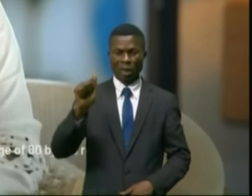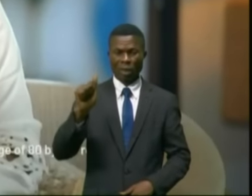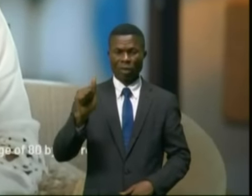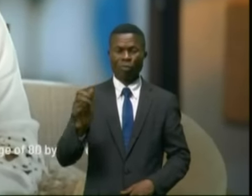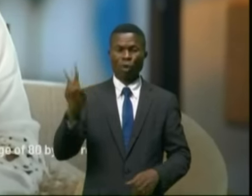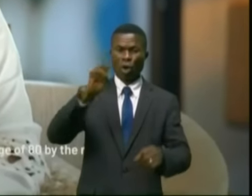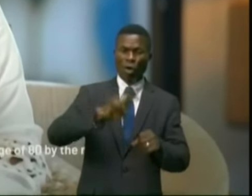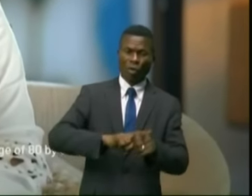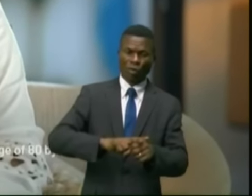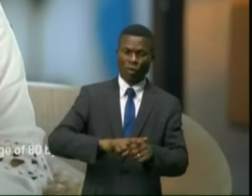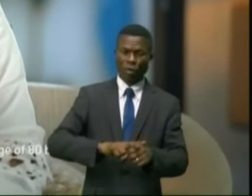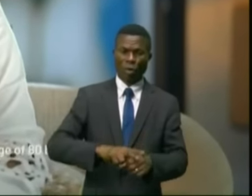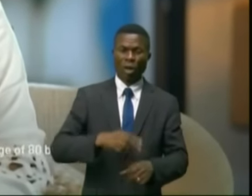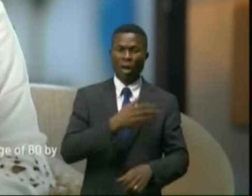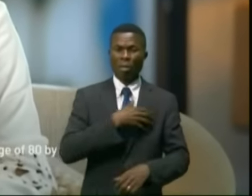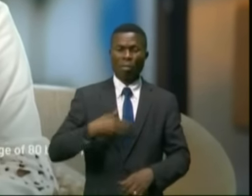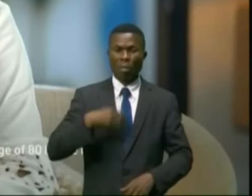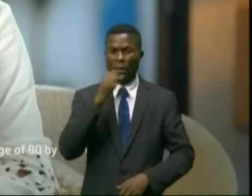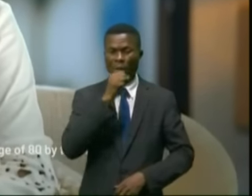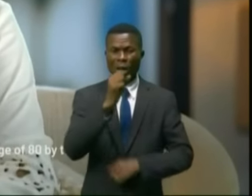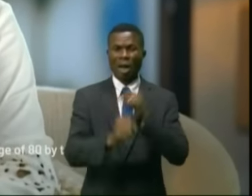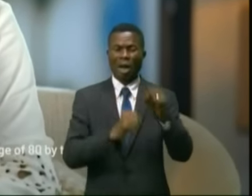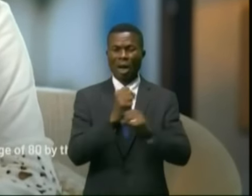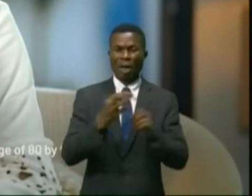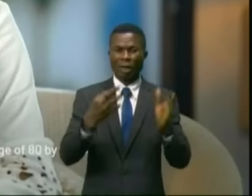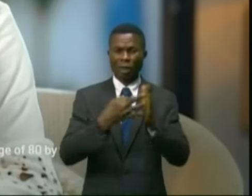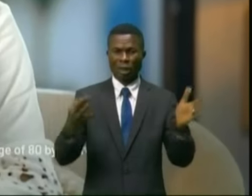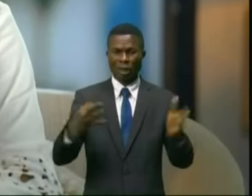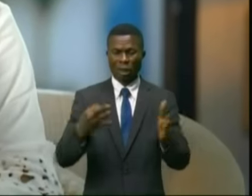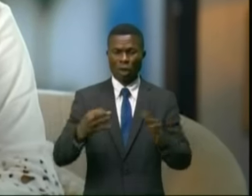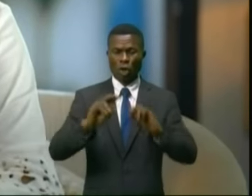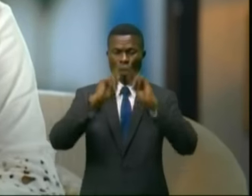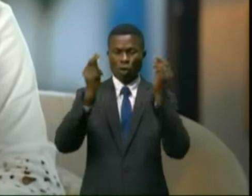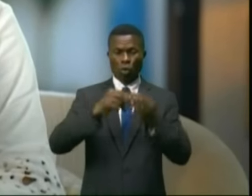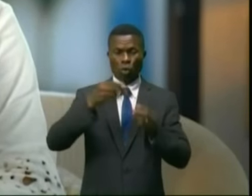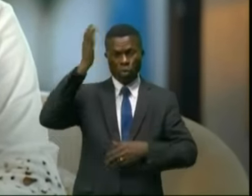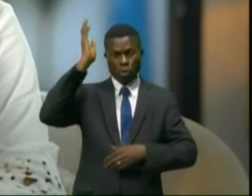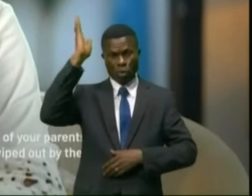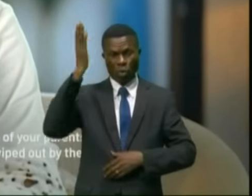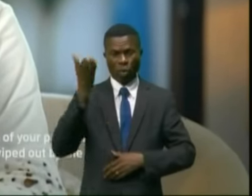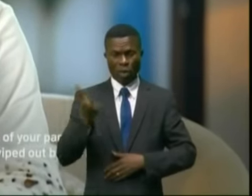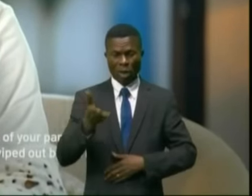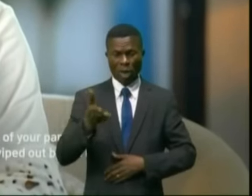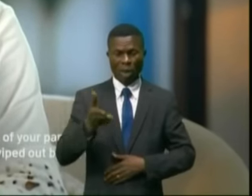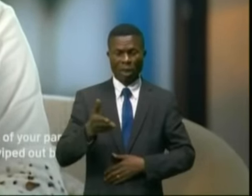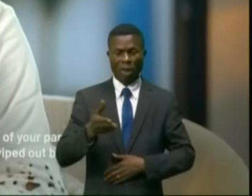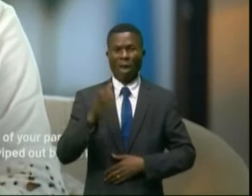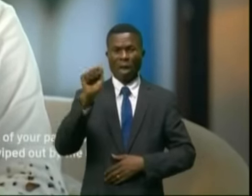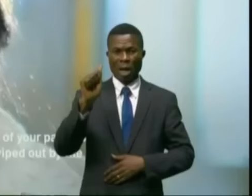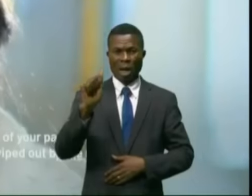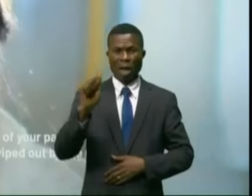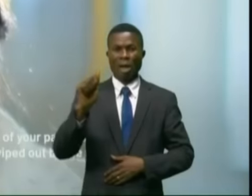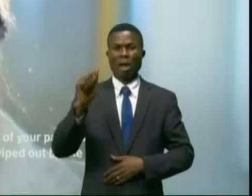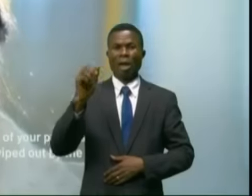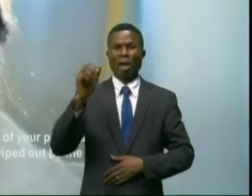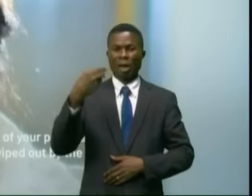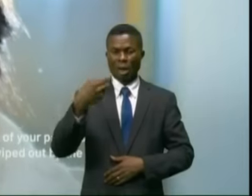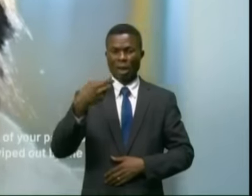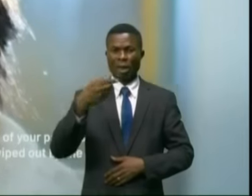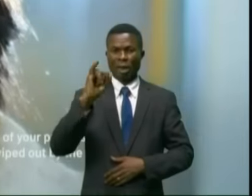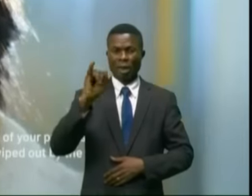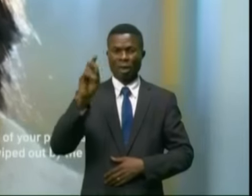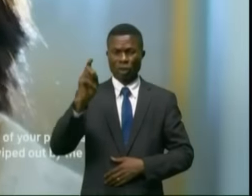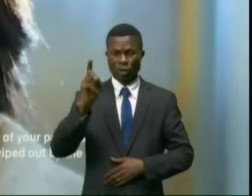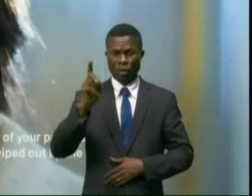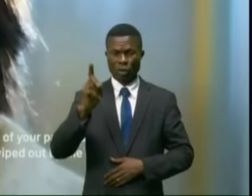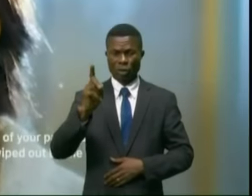a été victime de viol à 80 ans par les rebelles, Aïcha, toi à qui on a